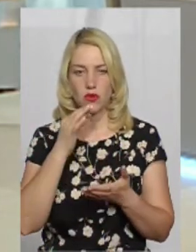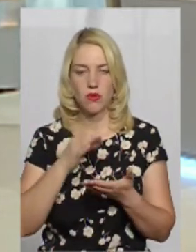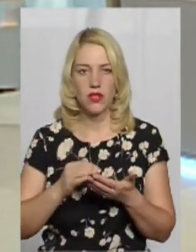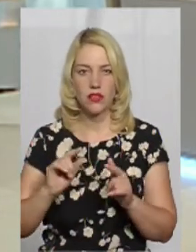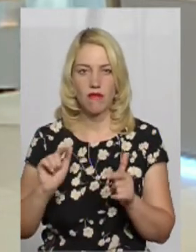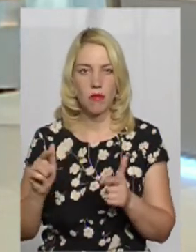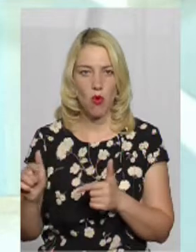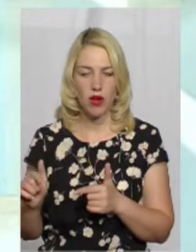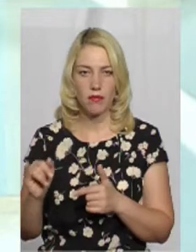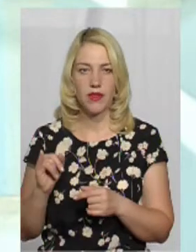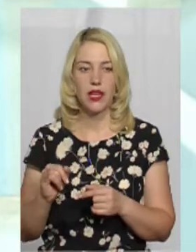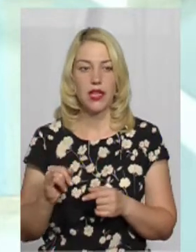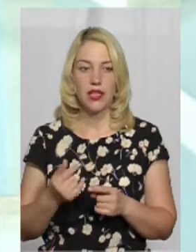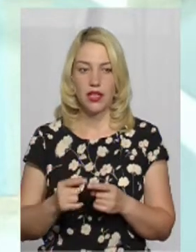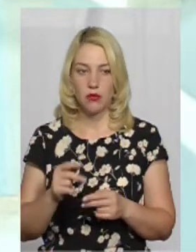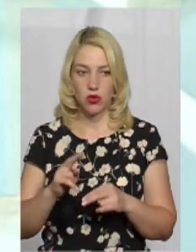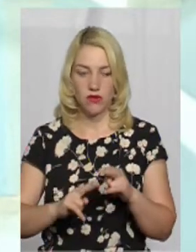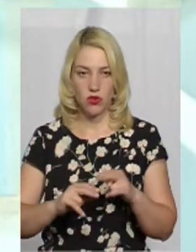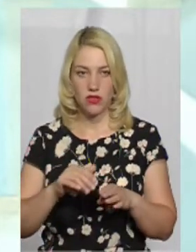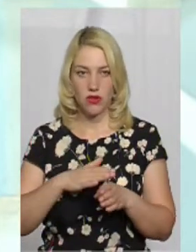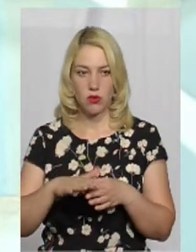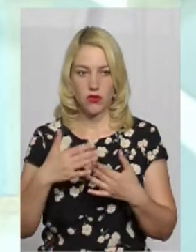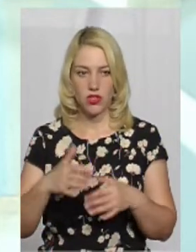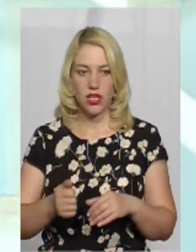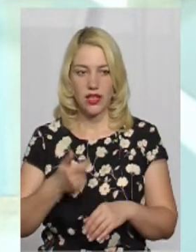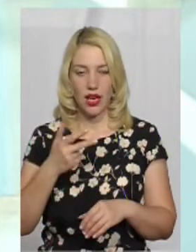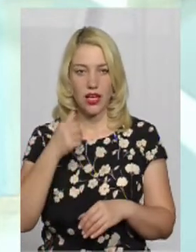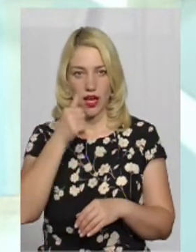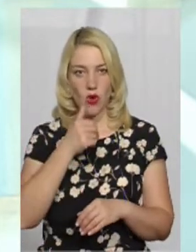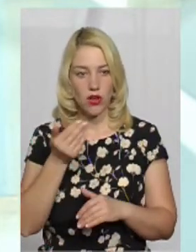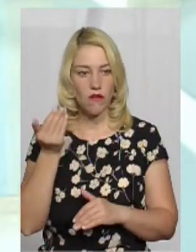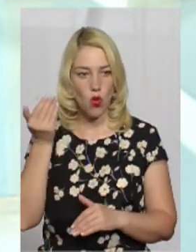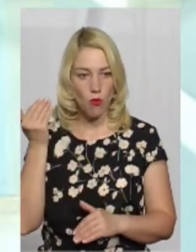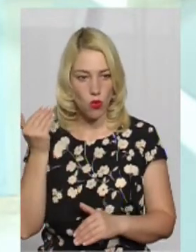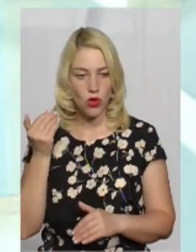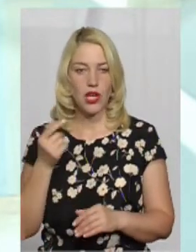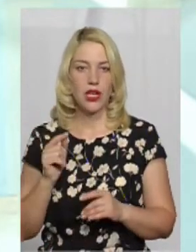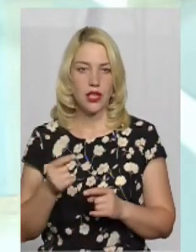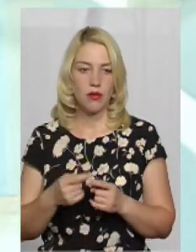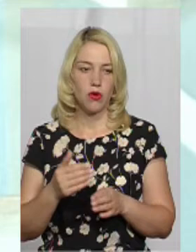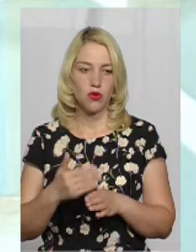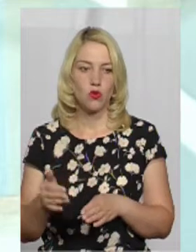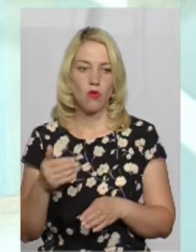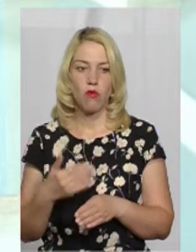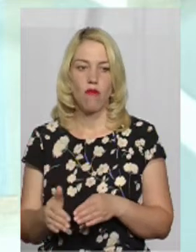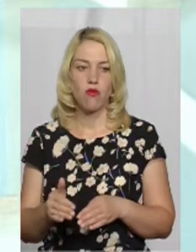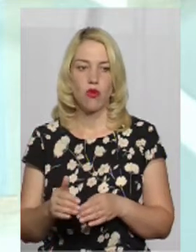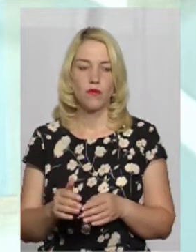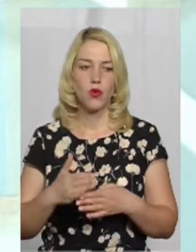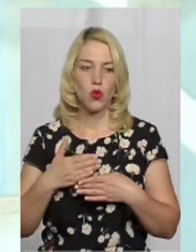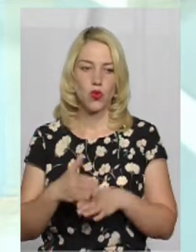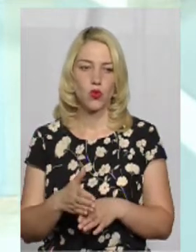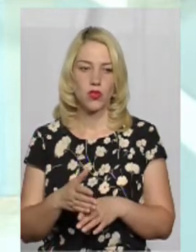вимогам. Відбудівництво відбулося вже декілька років тому, вони поступово руйнуються.